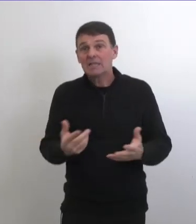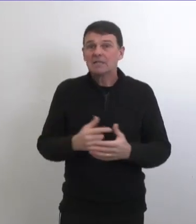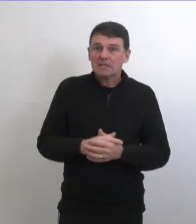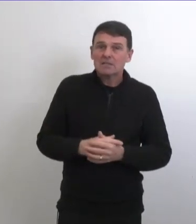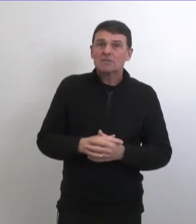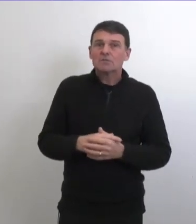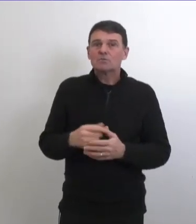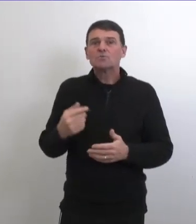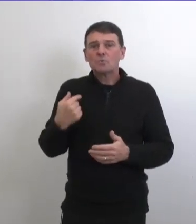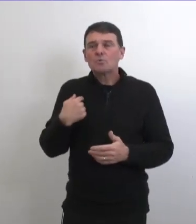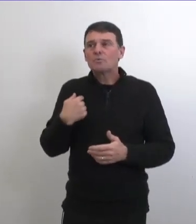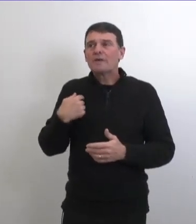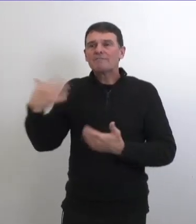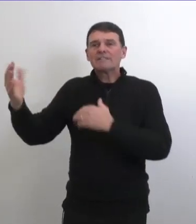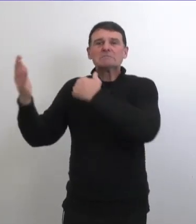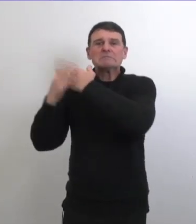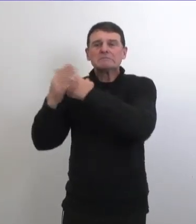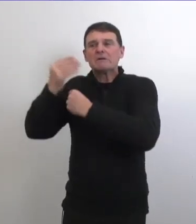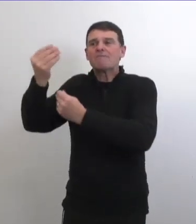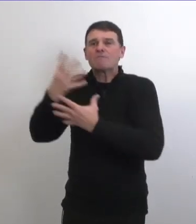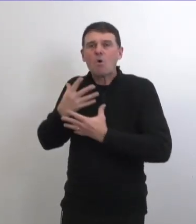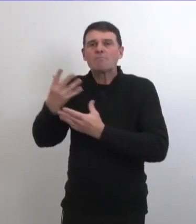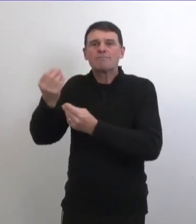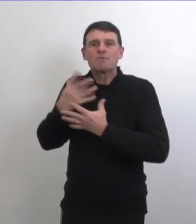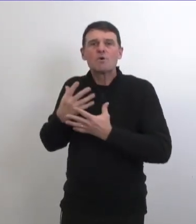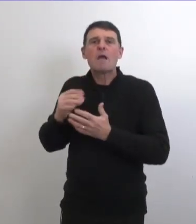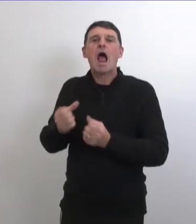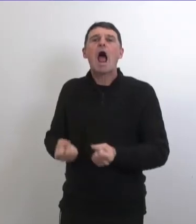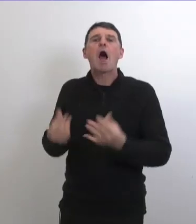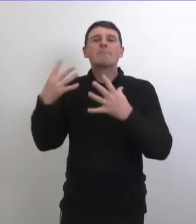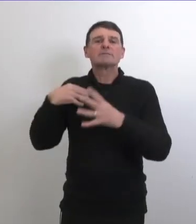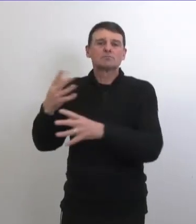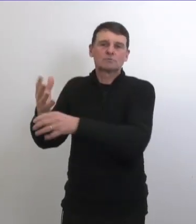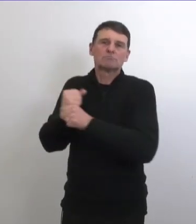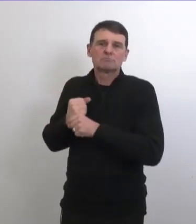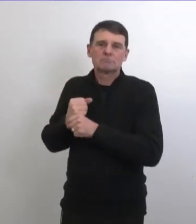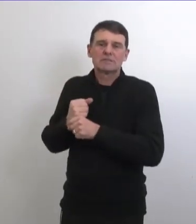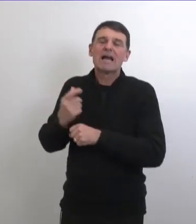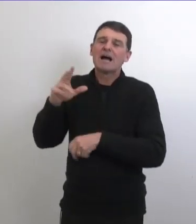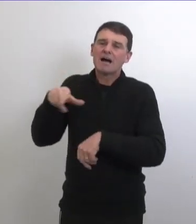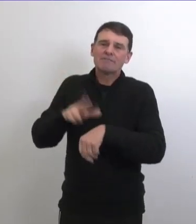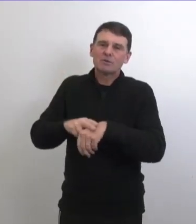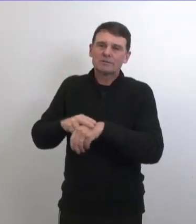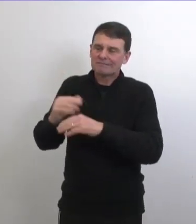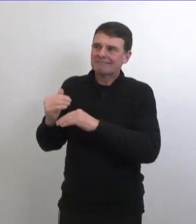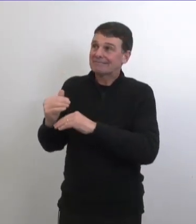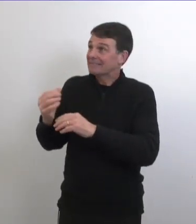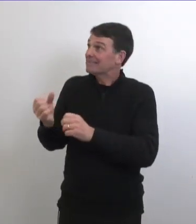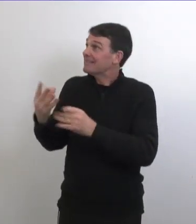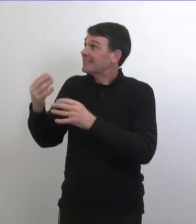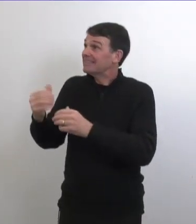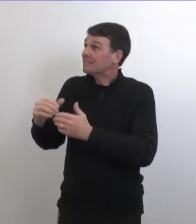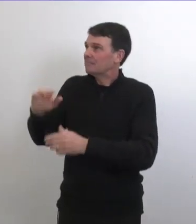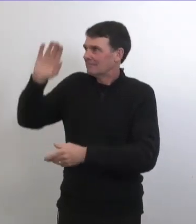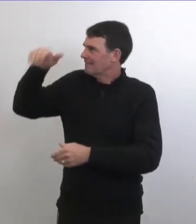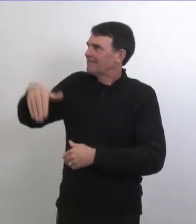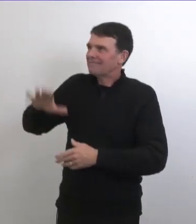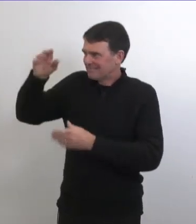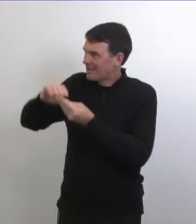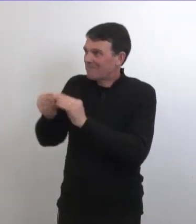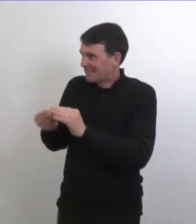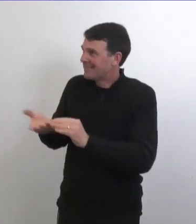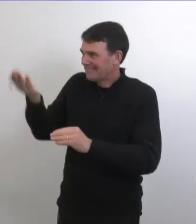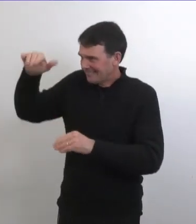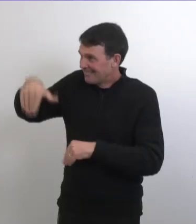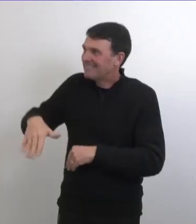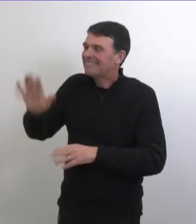une campagne d'immunisation de masse alors on a une petite idée de la quantité de vaccins qui va nous arriver alors c'est un chiffre qui